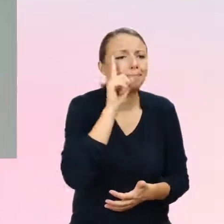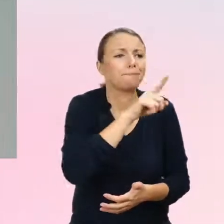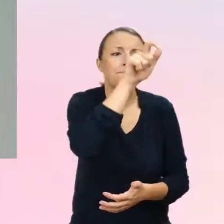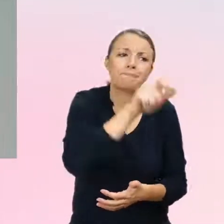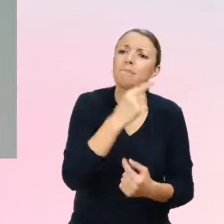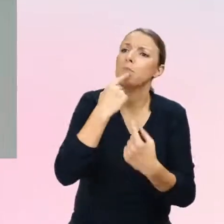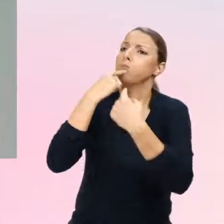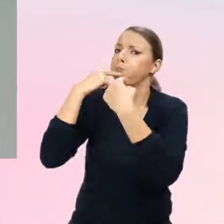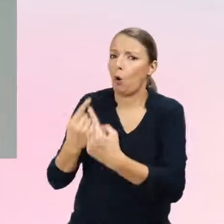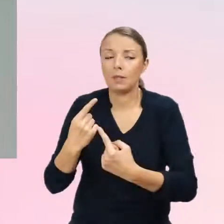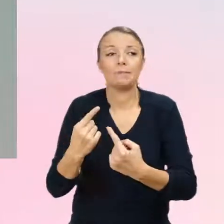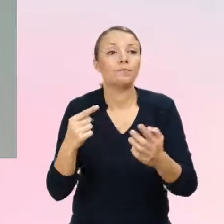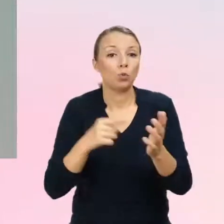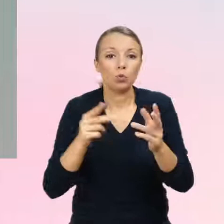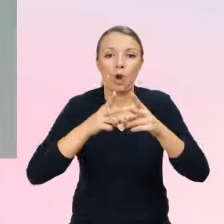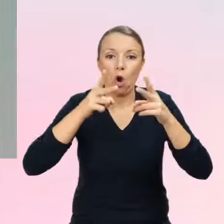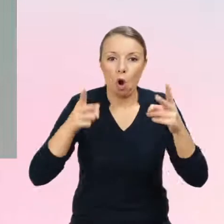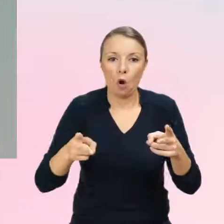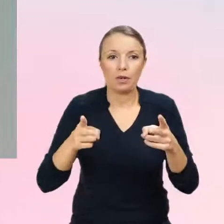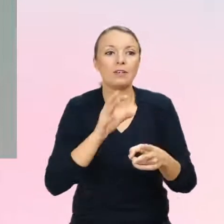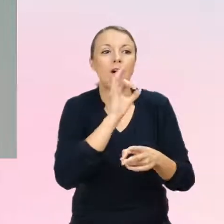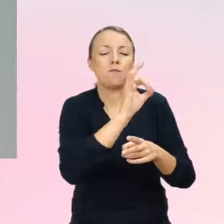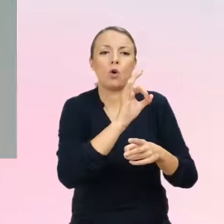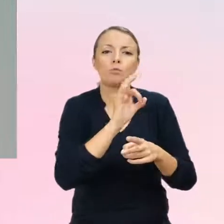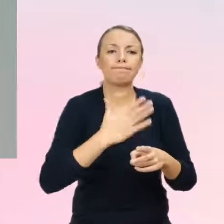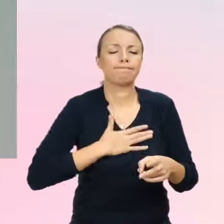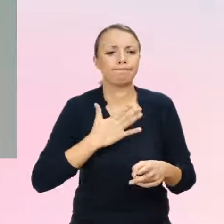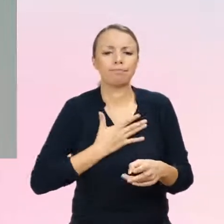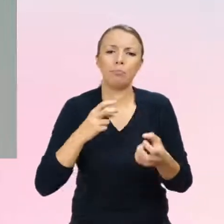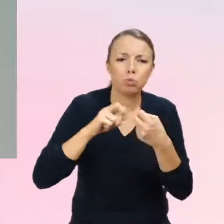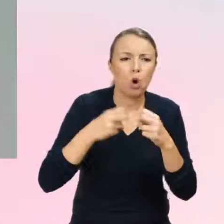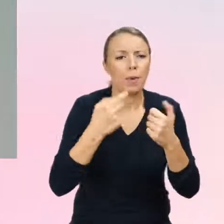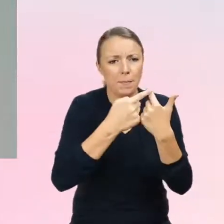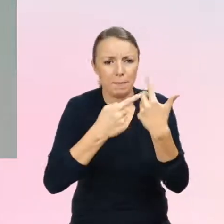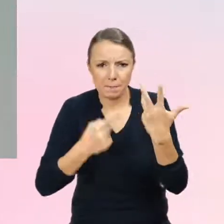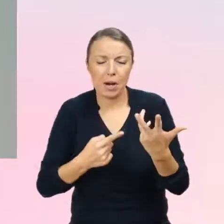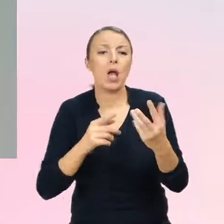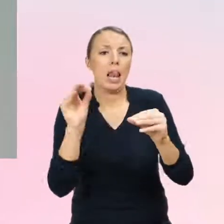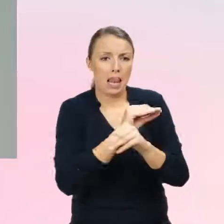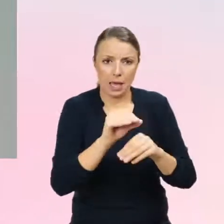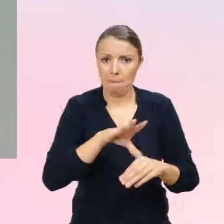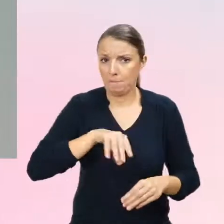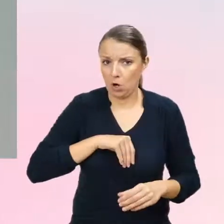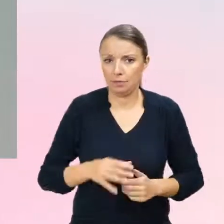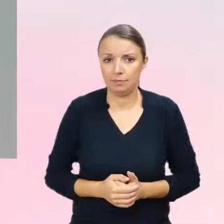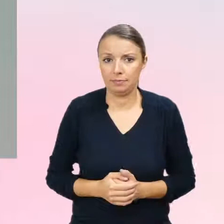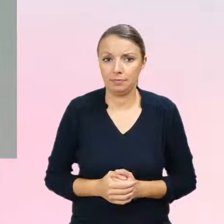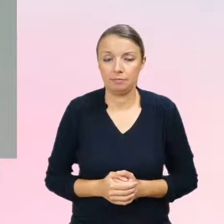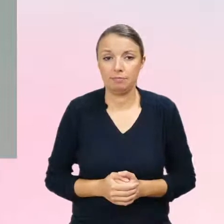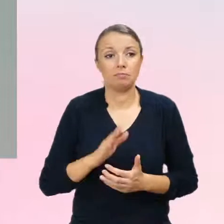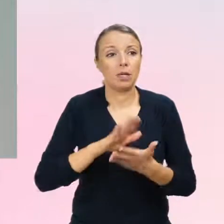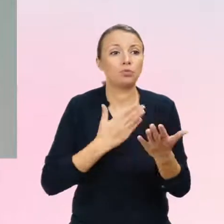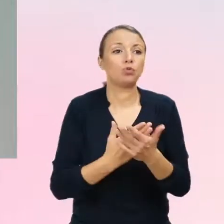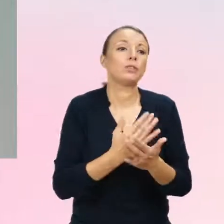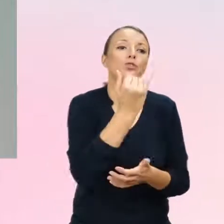tam okres, kiedy te objawy są leczone, tak, to jeżeli dziecko czy adolescent przychodzi z